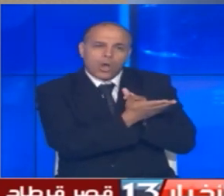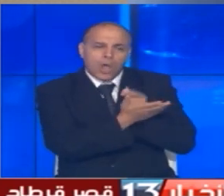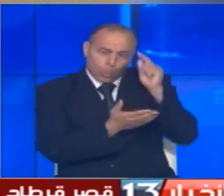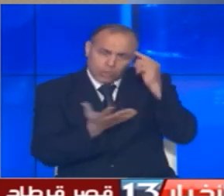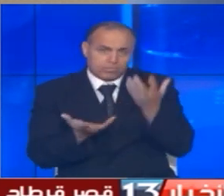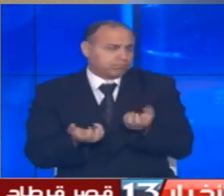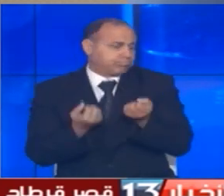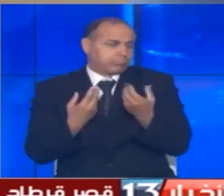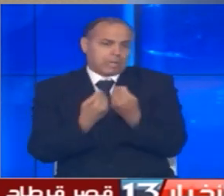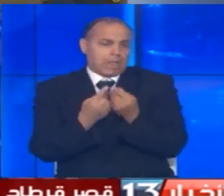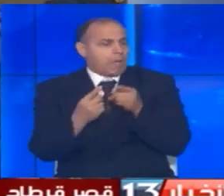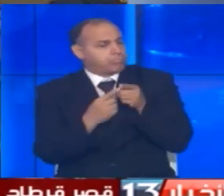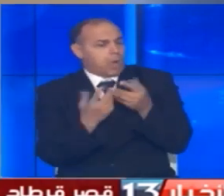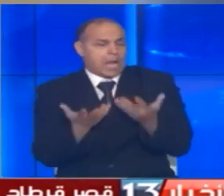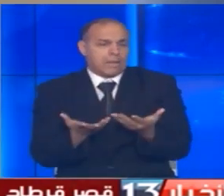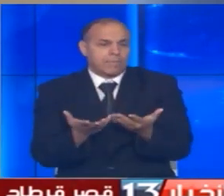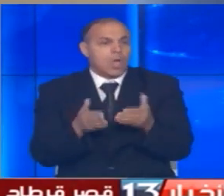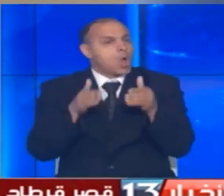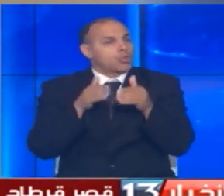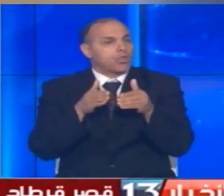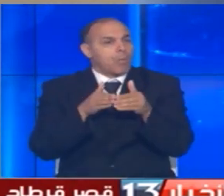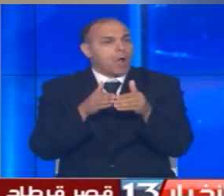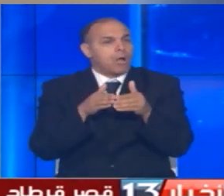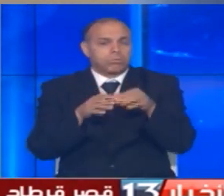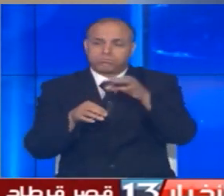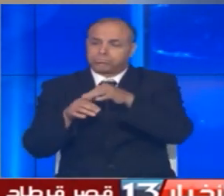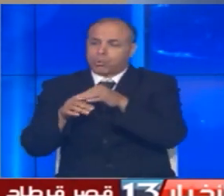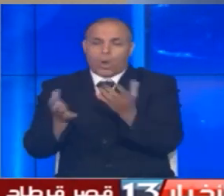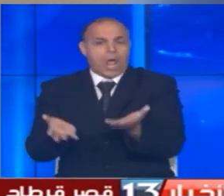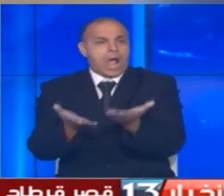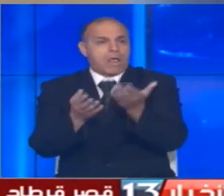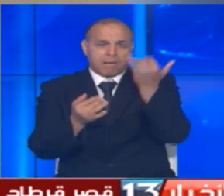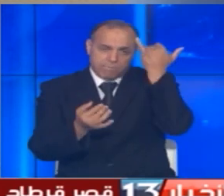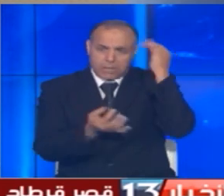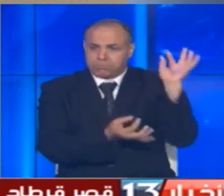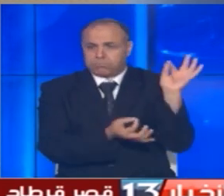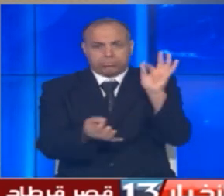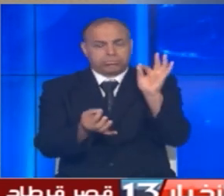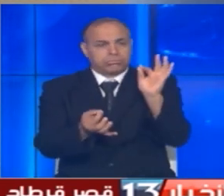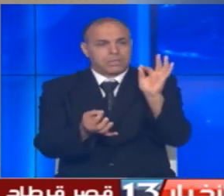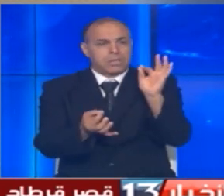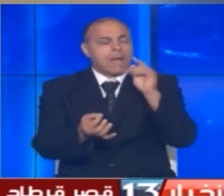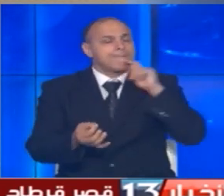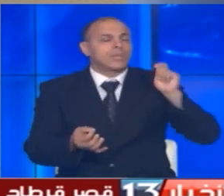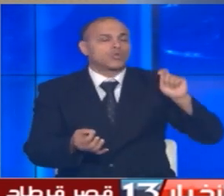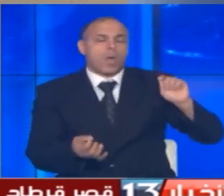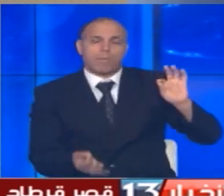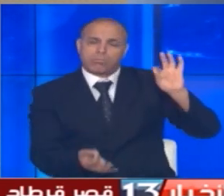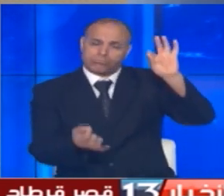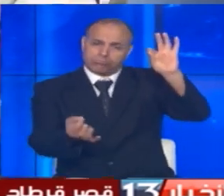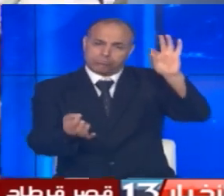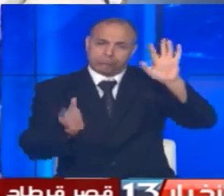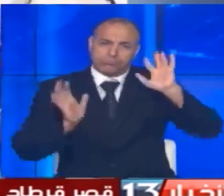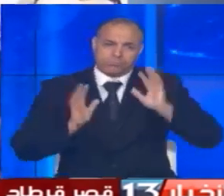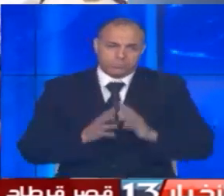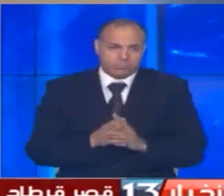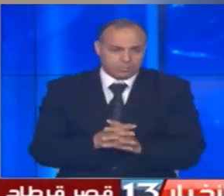البلاد تتطلب ذلك وداعيا إلى التصويت لصالح هذا المقترح عند عرضه في مجلس نواب الشعب